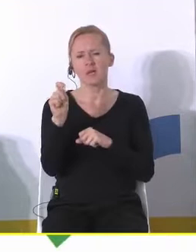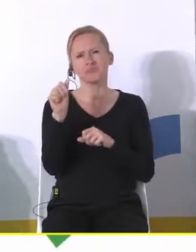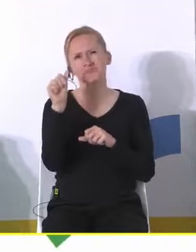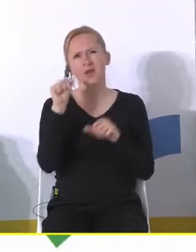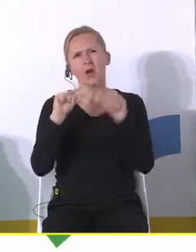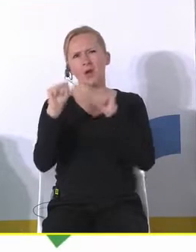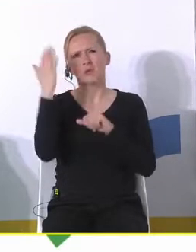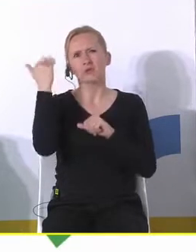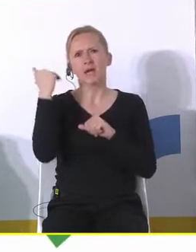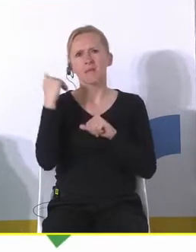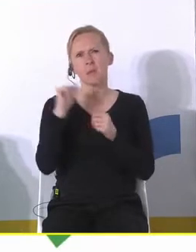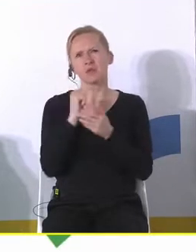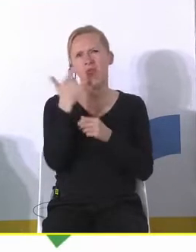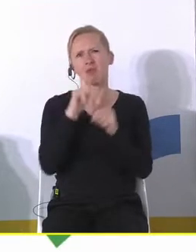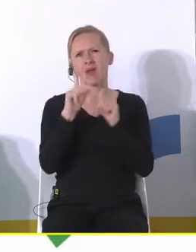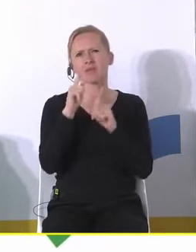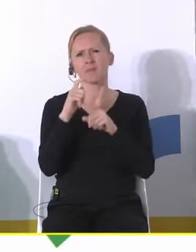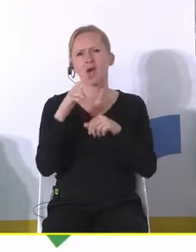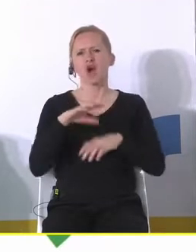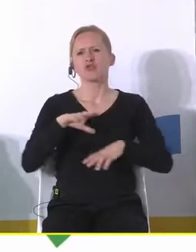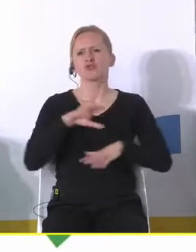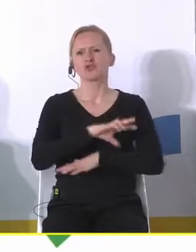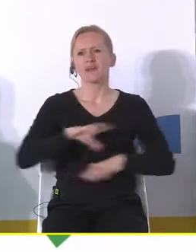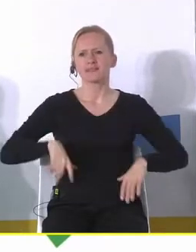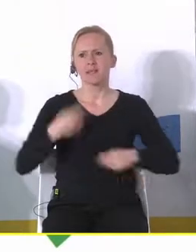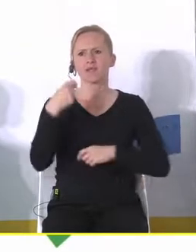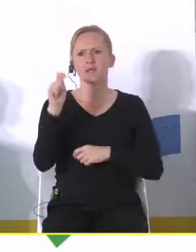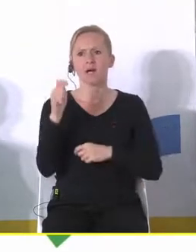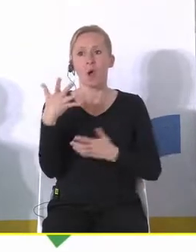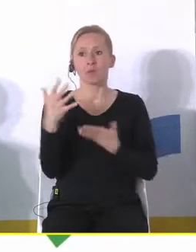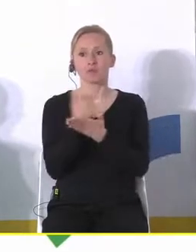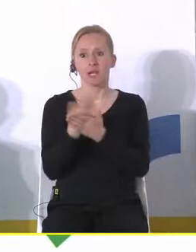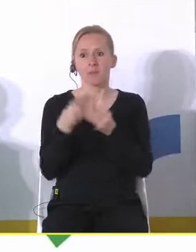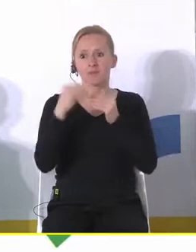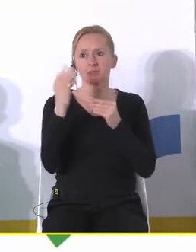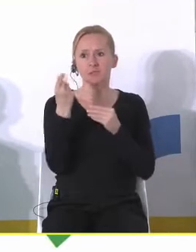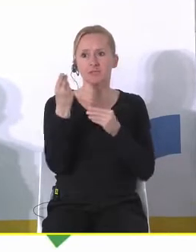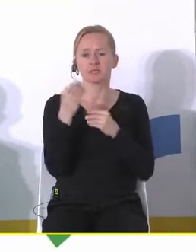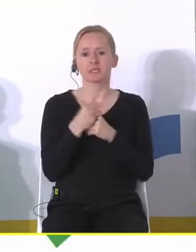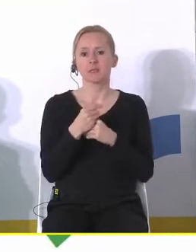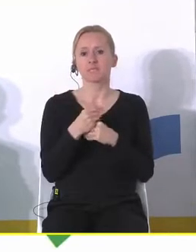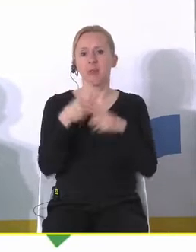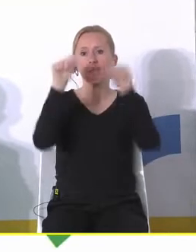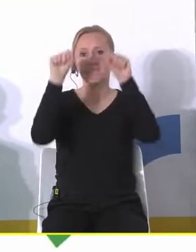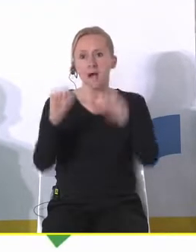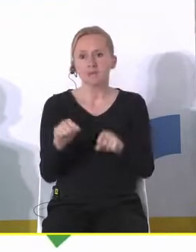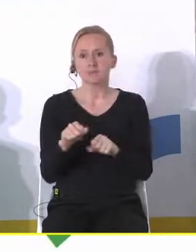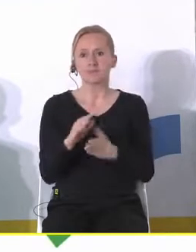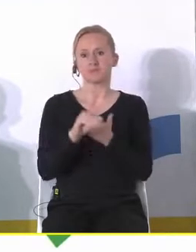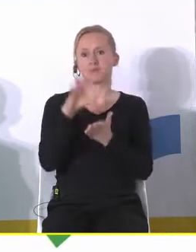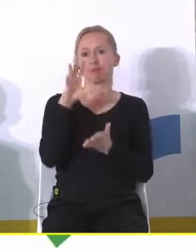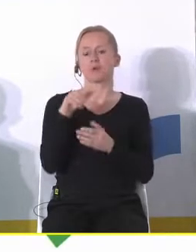wiem rok czy półtora temu czy półtora roku temu do Szwajcarii gdzie oczywiście wiadomo, że zarabia dużo więcej sektor bankowy więc już w ogóle nie ma